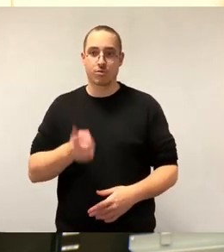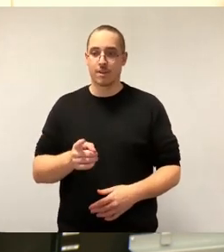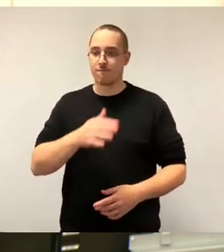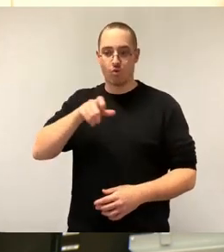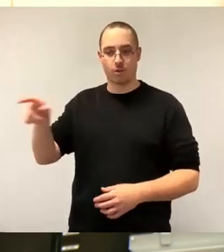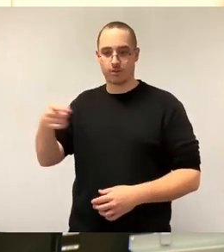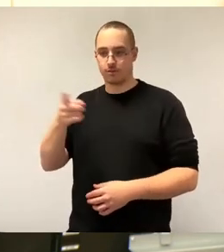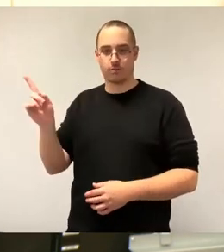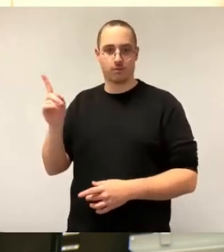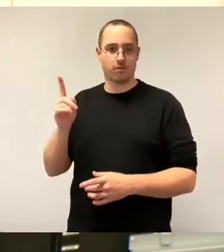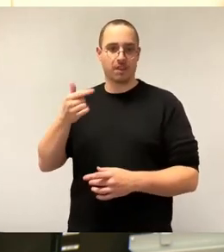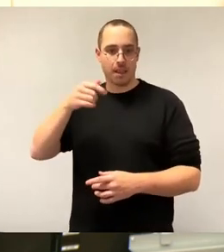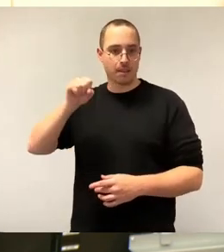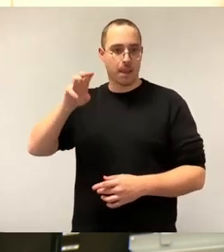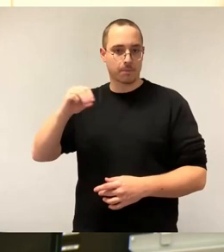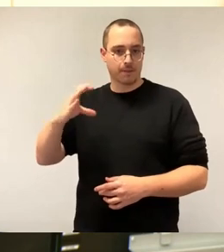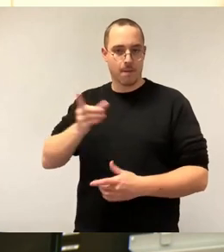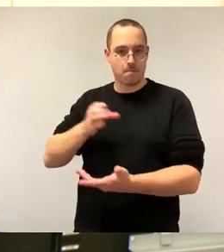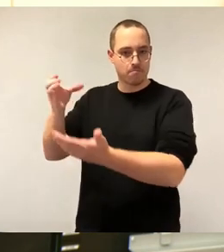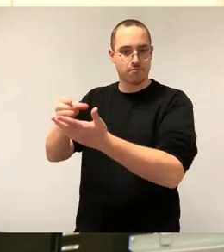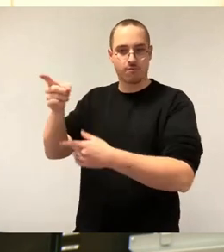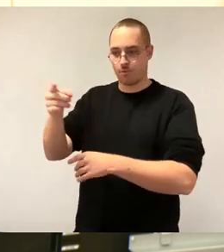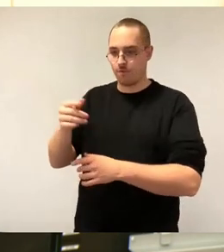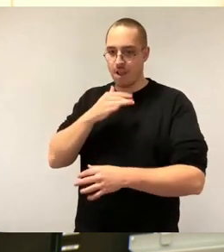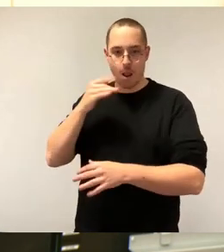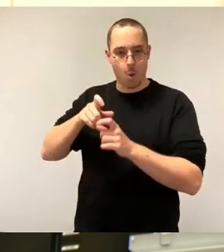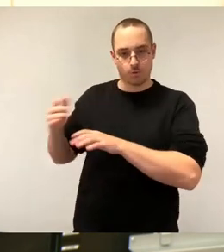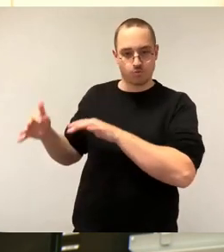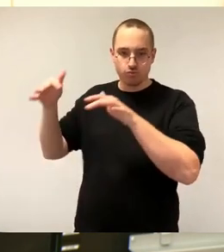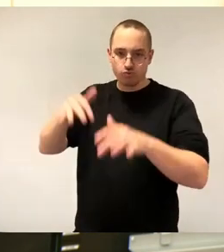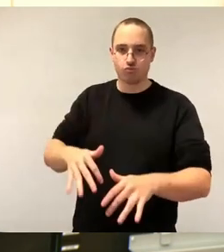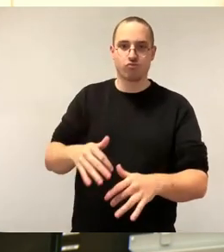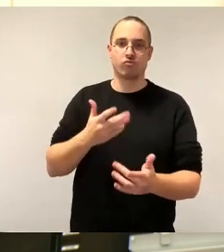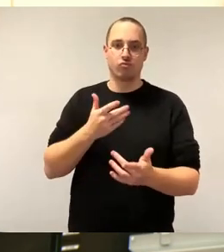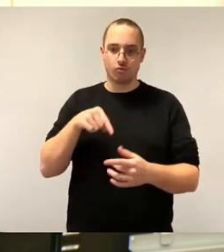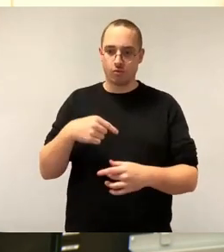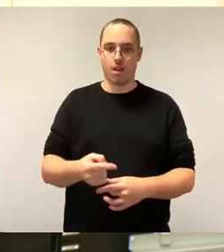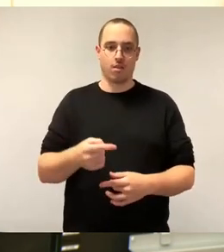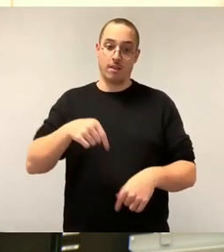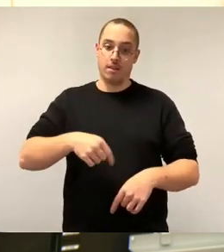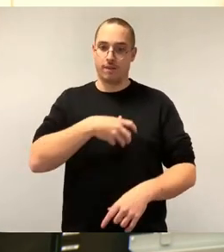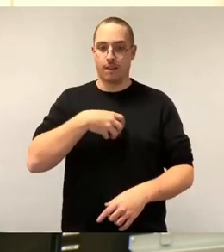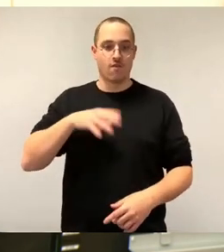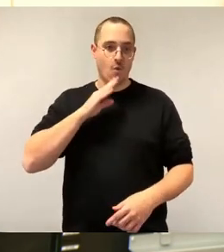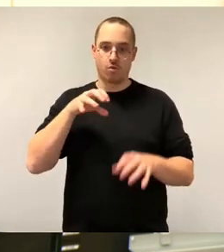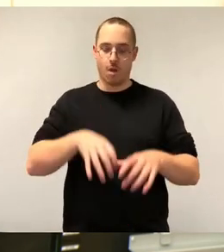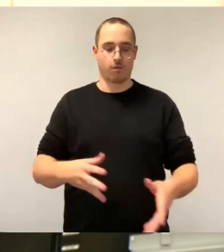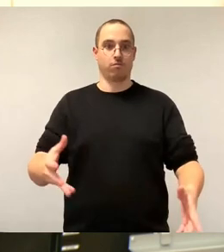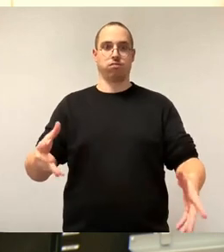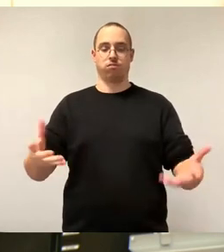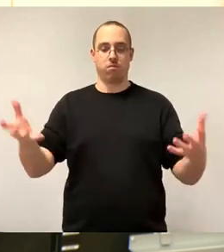noch durch die Betriebe mit bezuschusst werden, dann erleben wir hier am Wohnungsmarkt in Dresden unser blaues Wunder. Dann werden wir